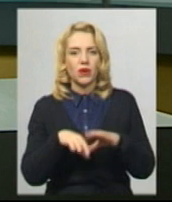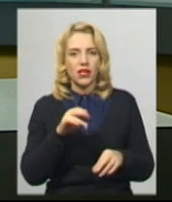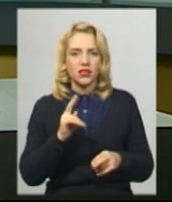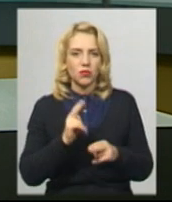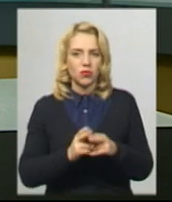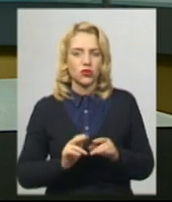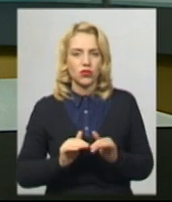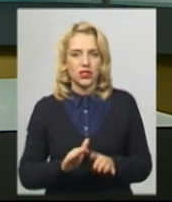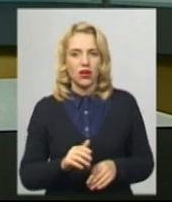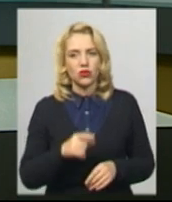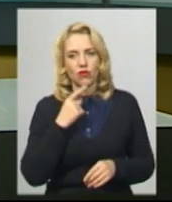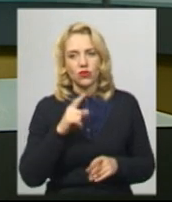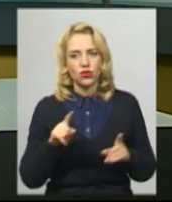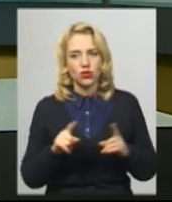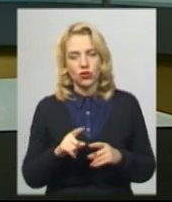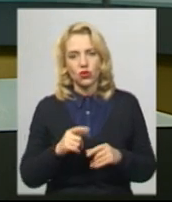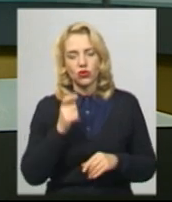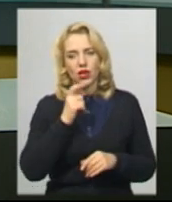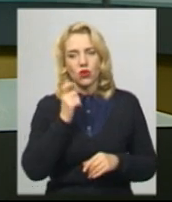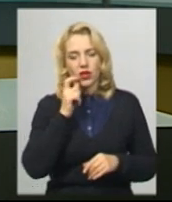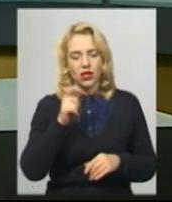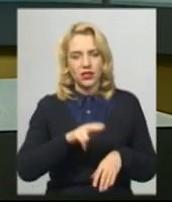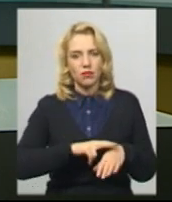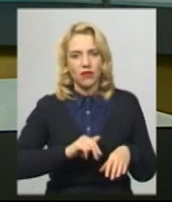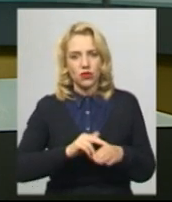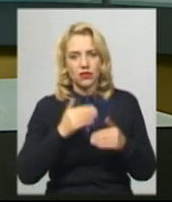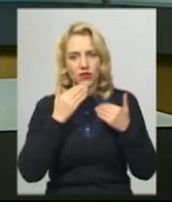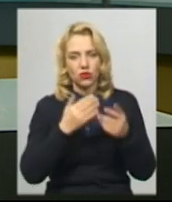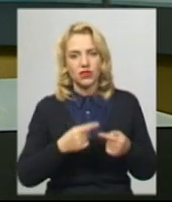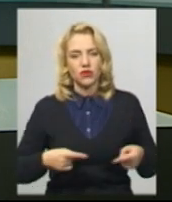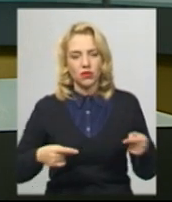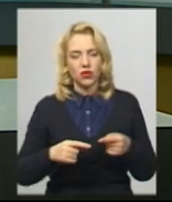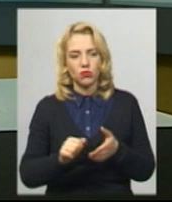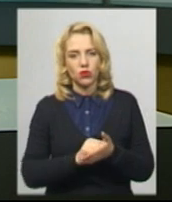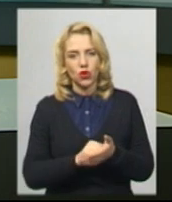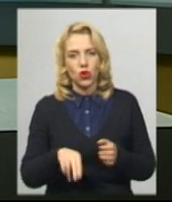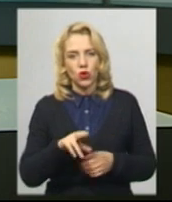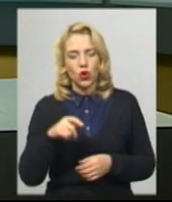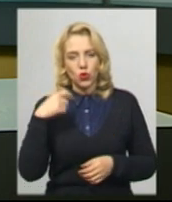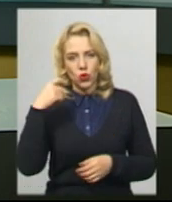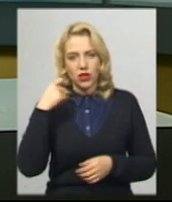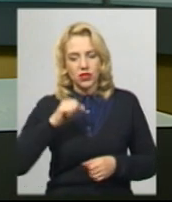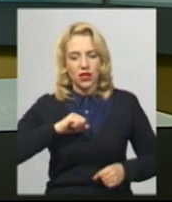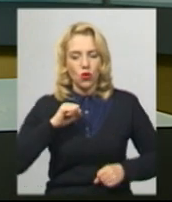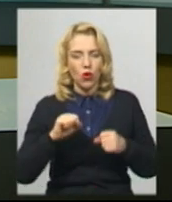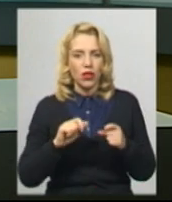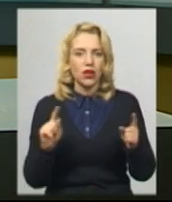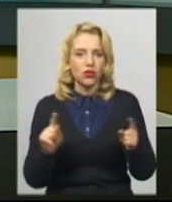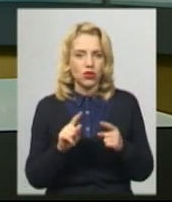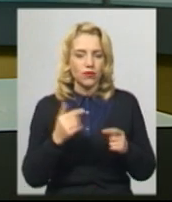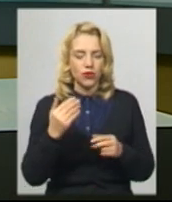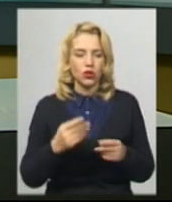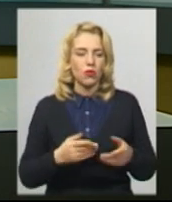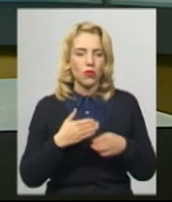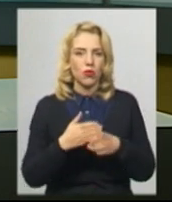Інна Глега додає, українські правоохоронці звернулися з відповідними документами до турецьких колег, аби ті допомогли визначити